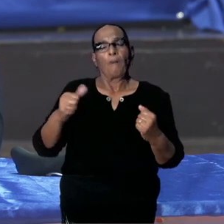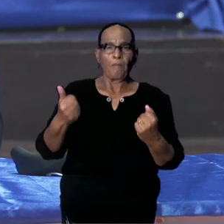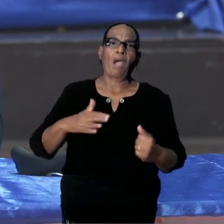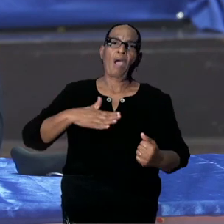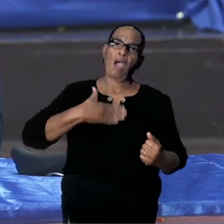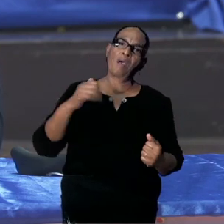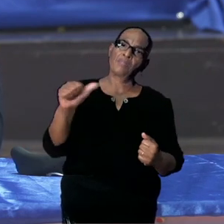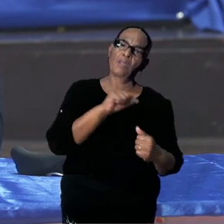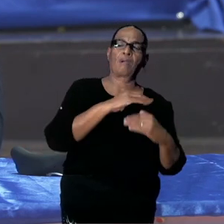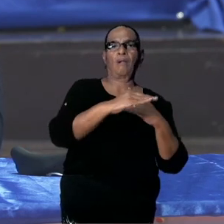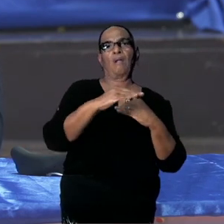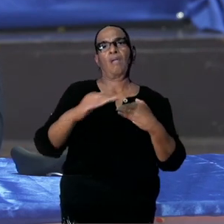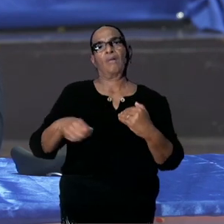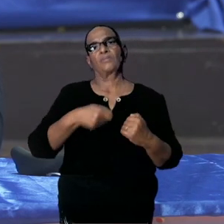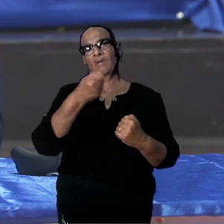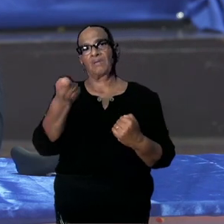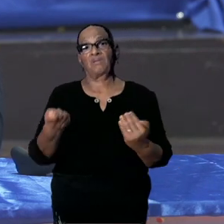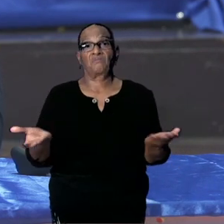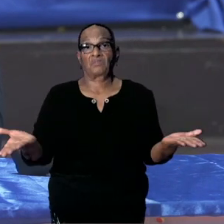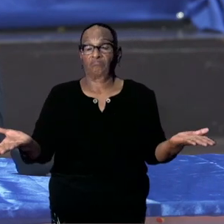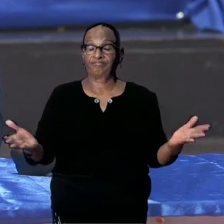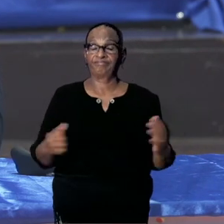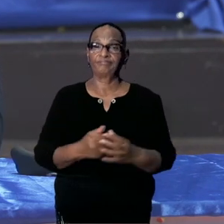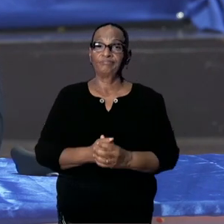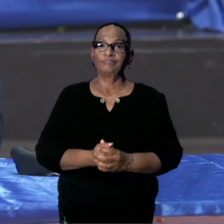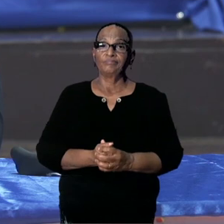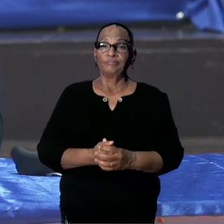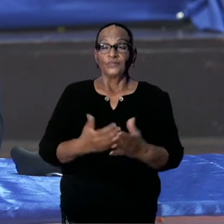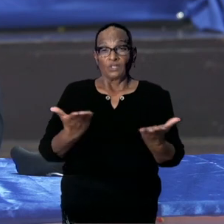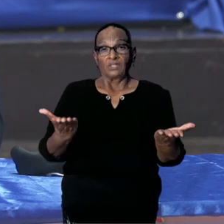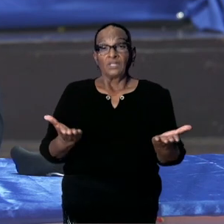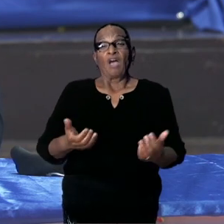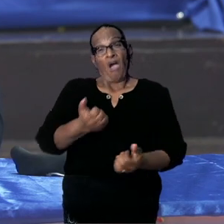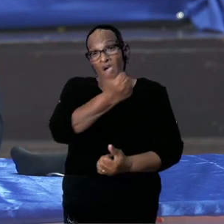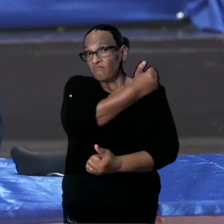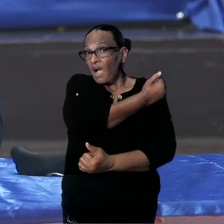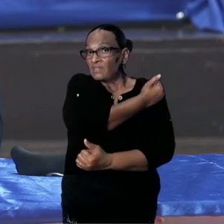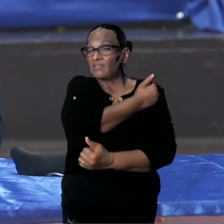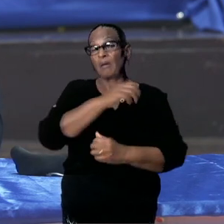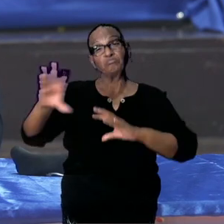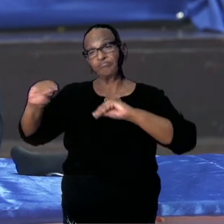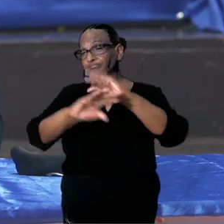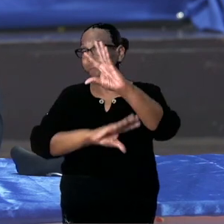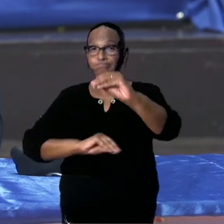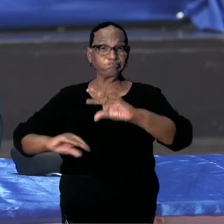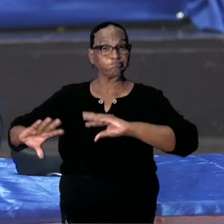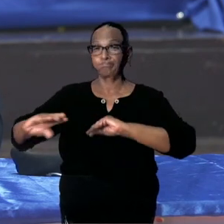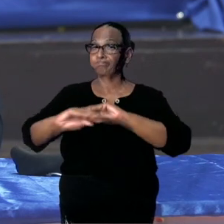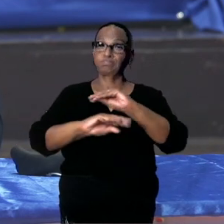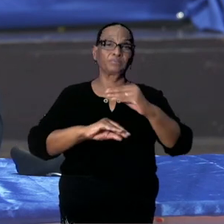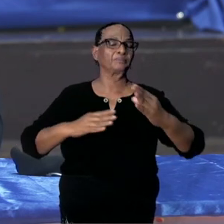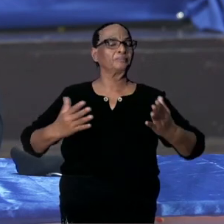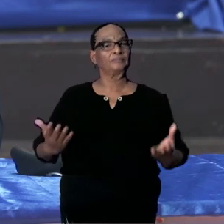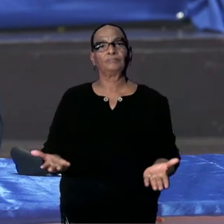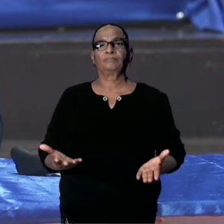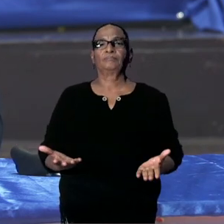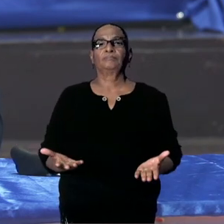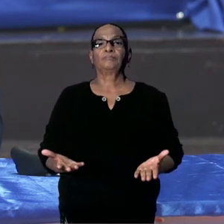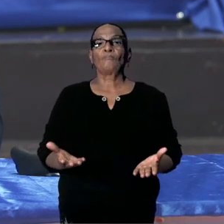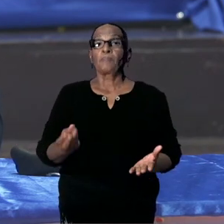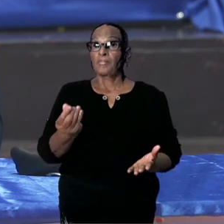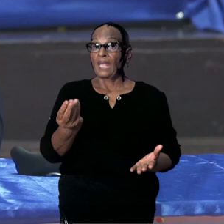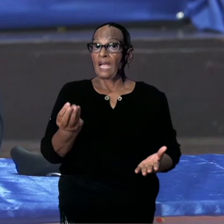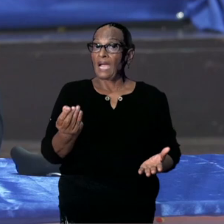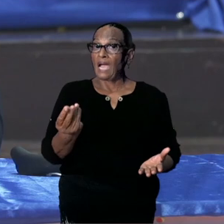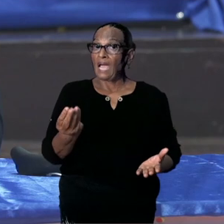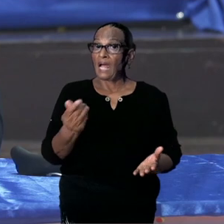landen. En dat is gewoon equity to access van het vaccin. Het geld voor het vaccin. Wij